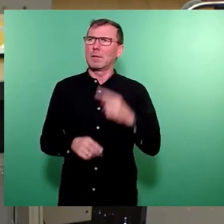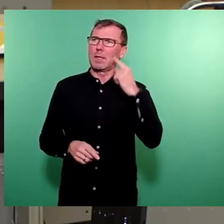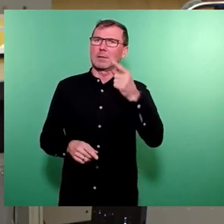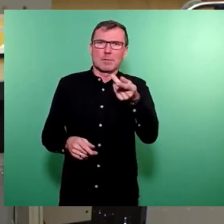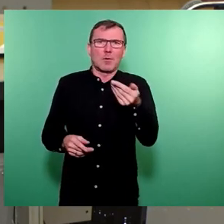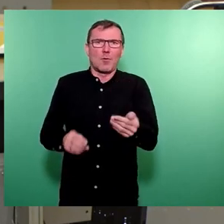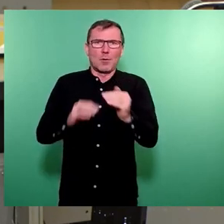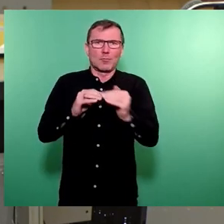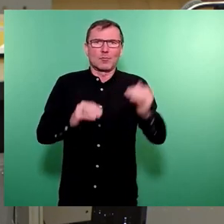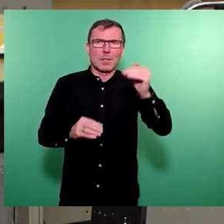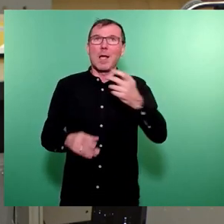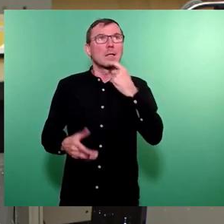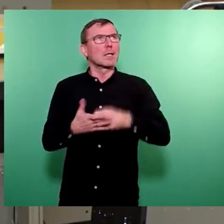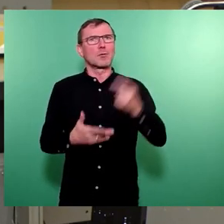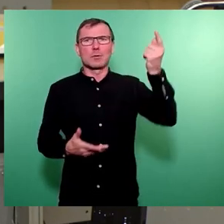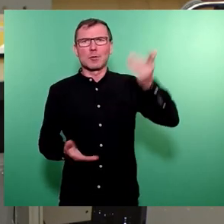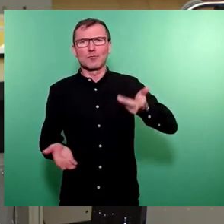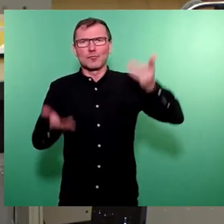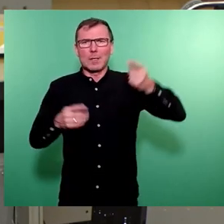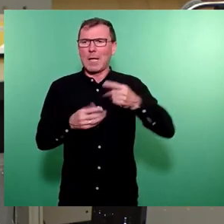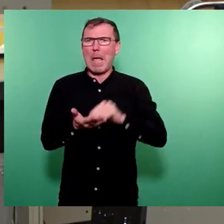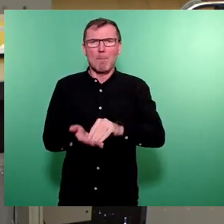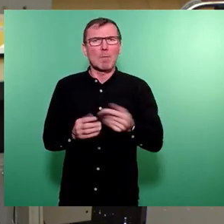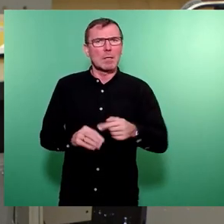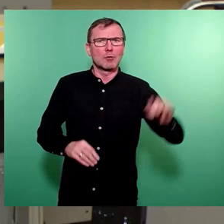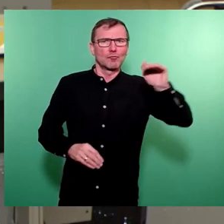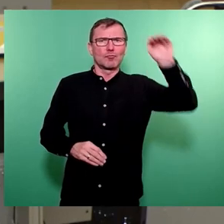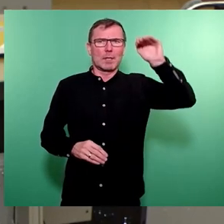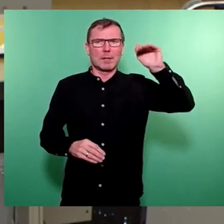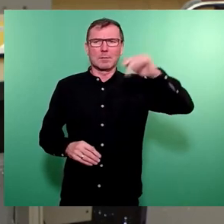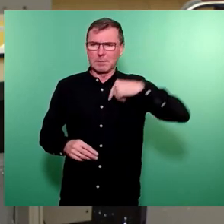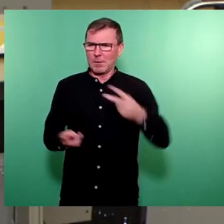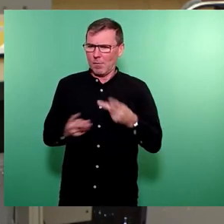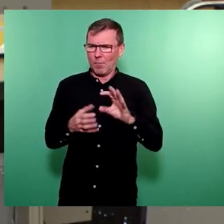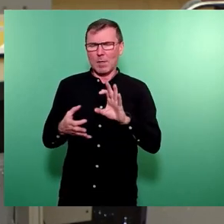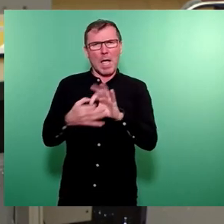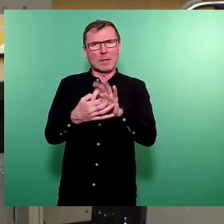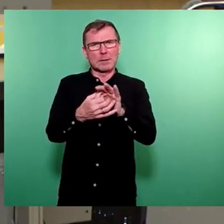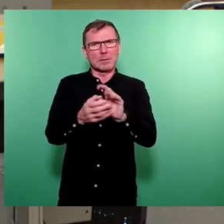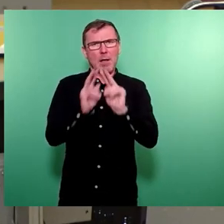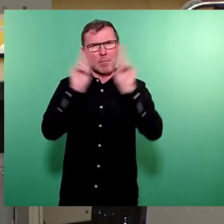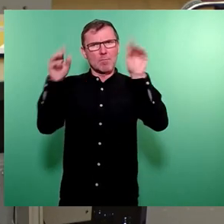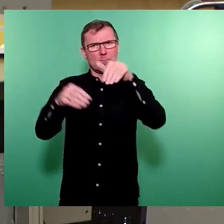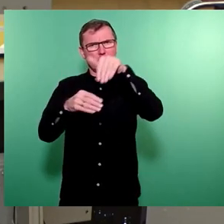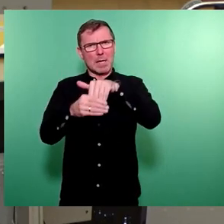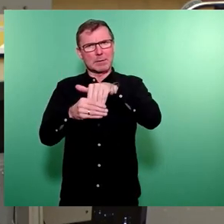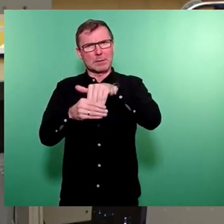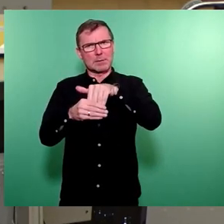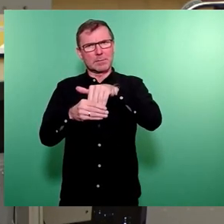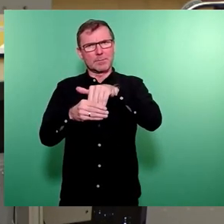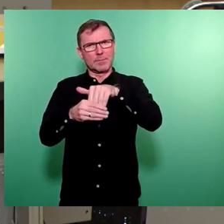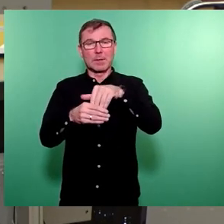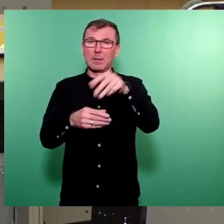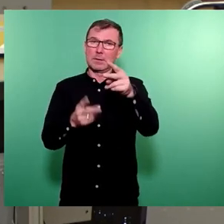und dass Energiekosten steigen und dass Mieten steigen und haben das in unseren Förderansätzen berücksichtigt. Ich glaube, das ist ein